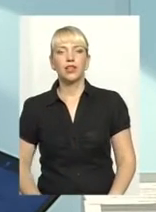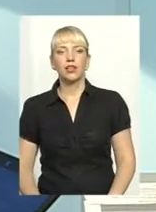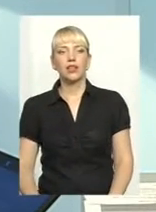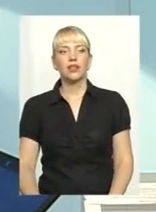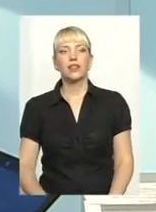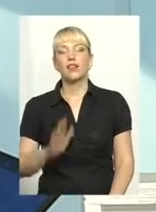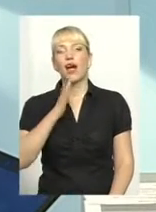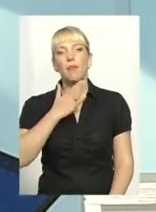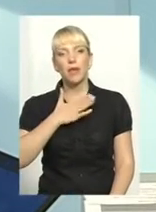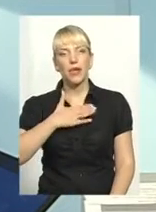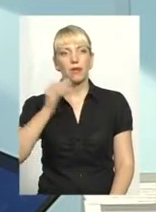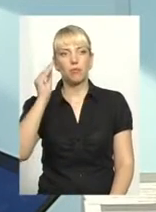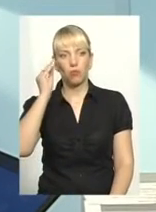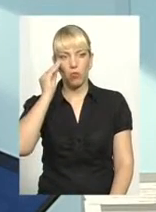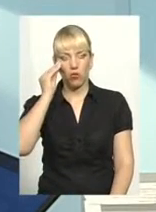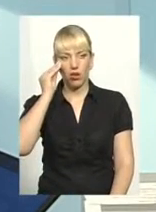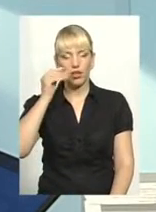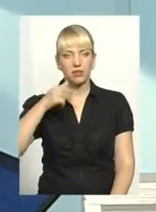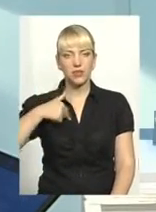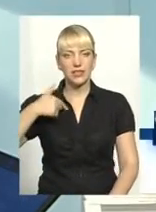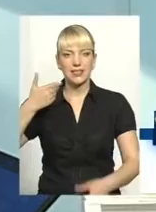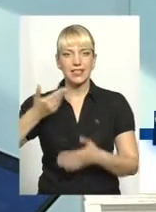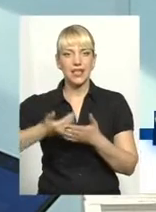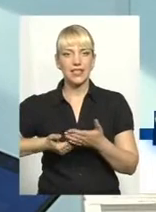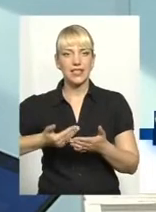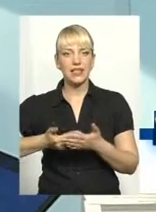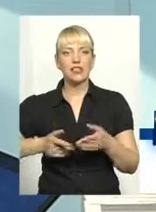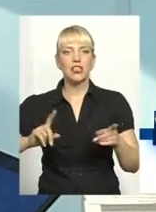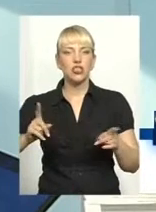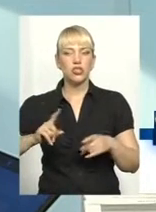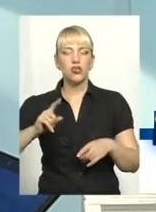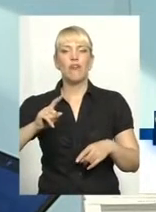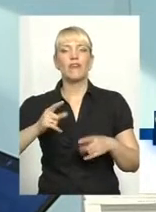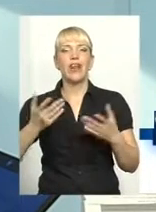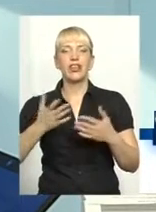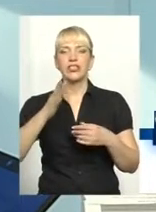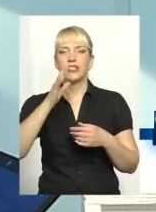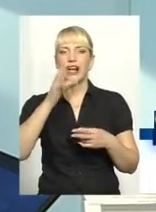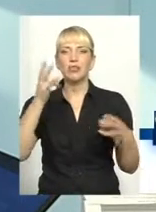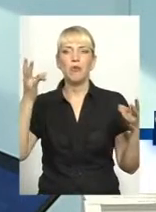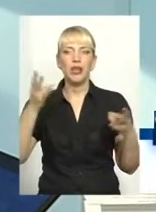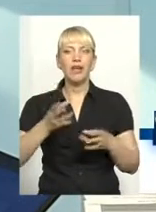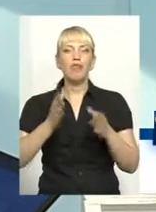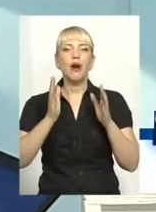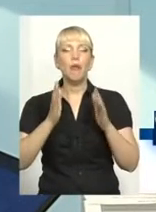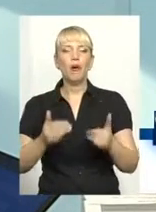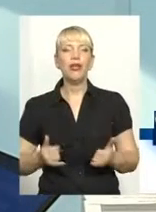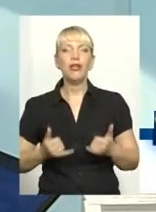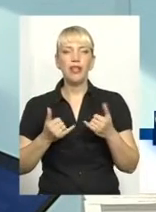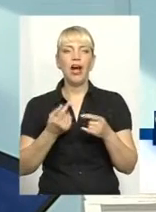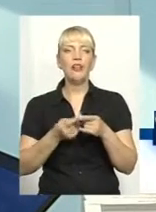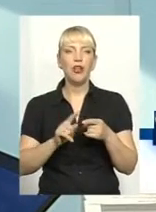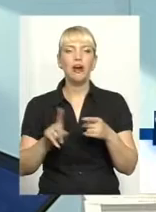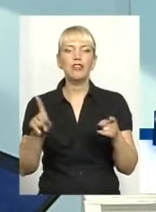на мій погляд, мені здається, що все одно певний час потрібно буде для того, щоб